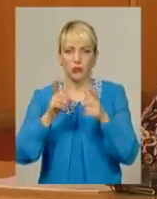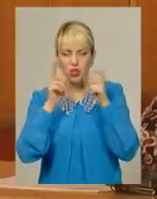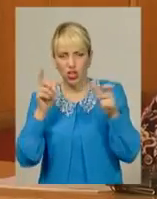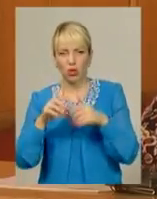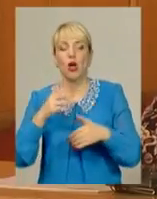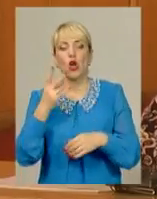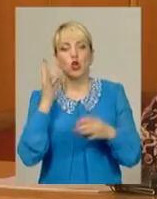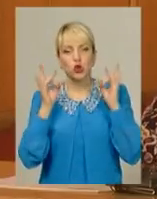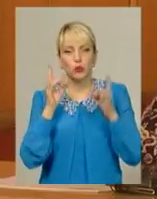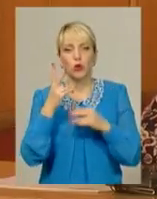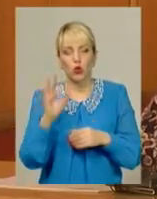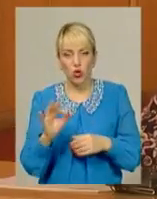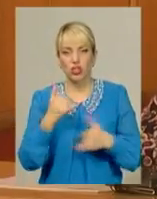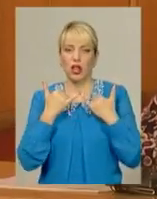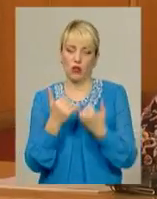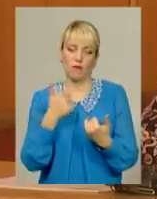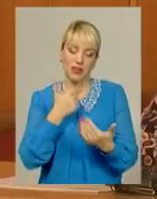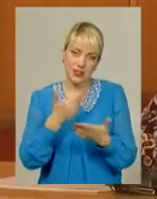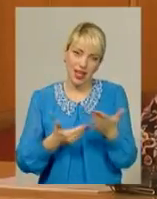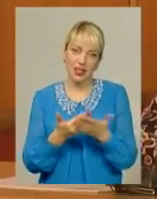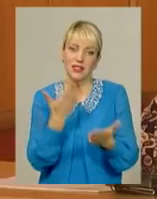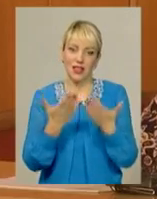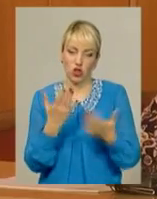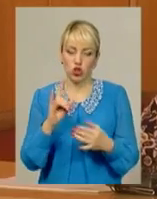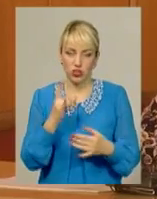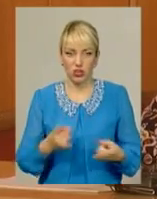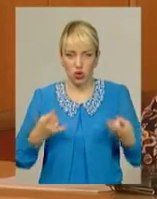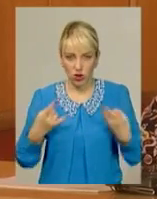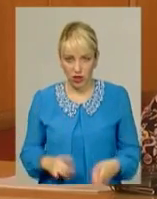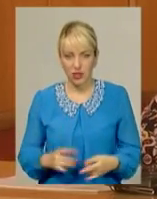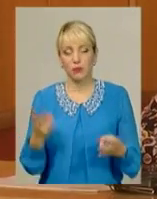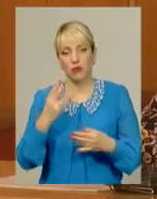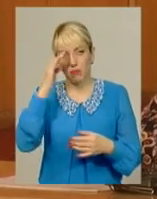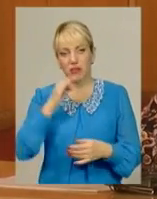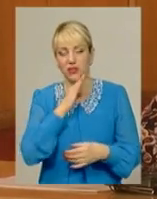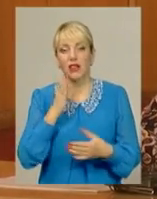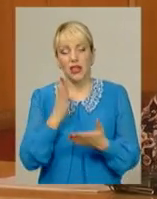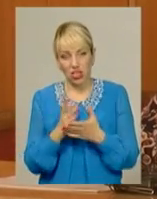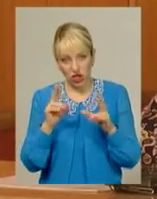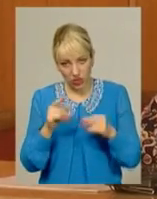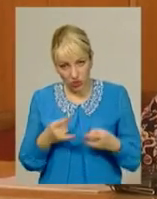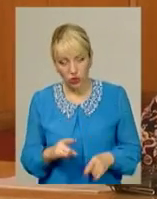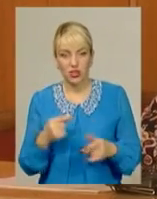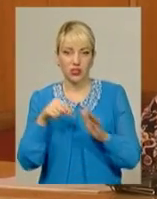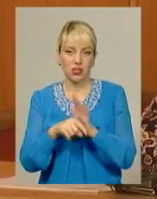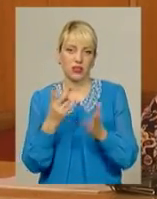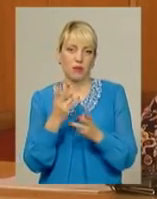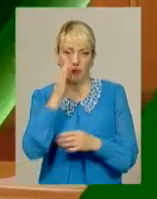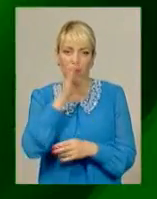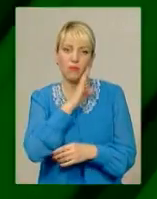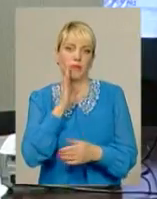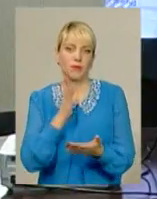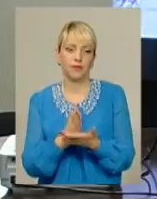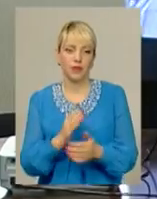буде шум, але, шановні, мені здається, і я всьому впевнена, що діти повинні мати батьків. Якщо діти мали щастя народитися, значить діти повинні мати і тата, і мама.